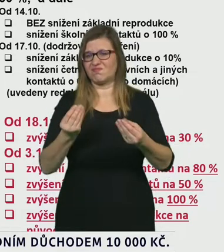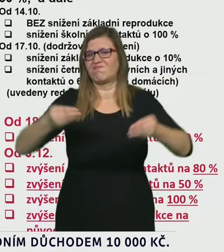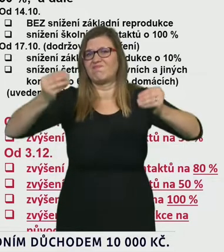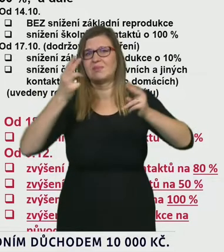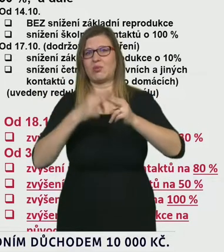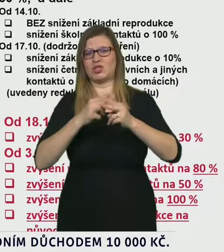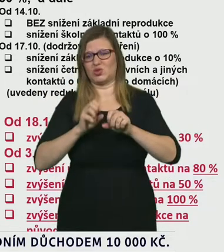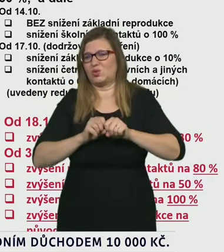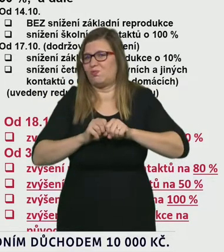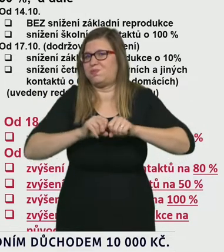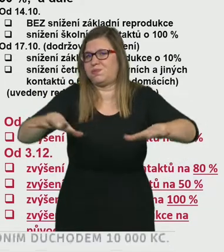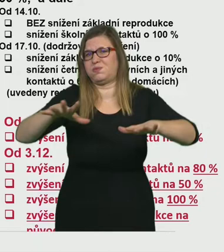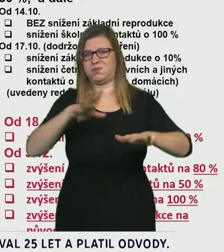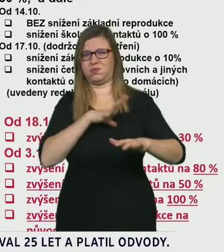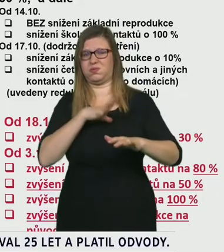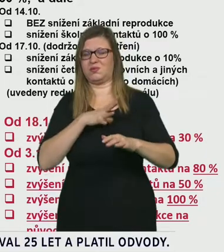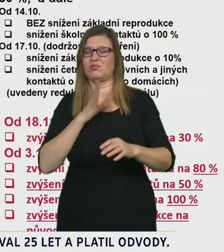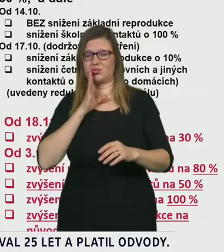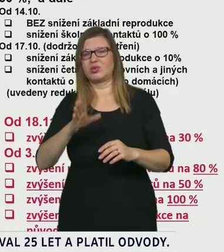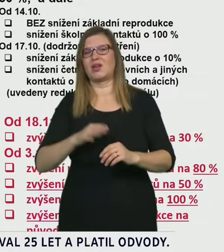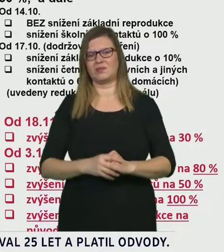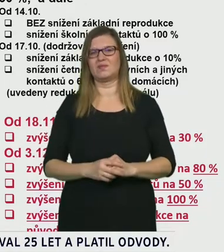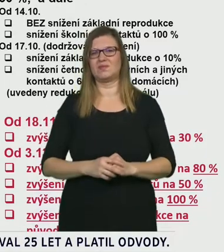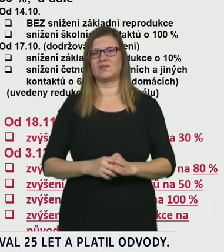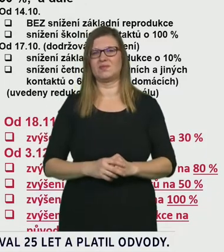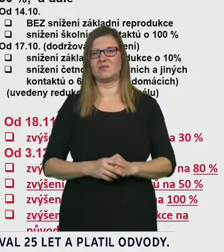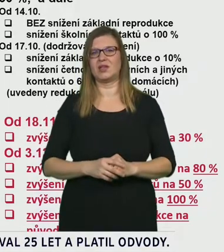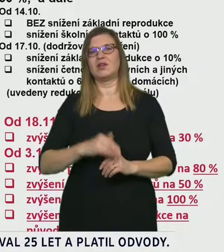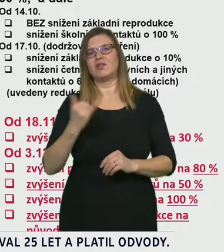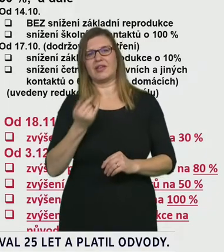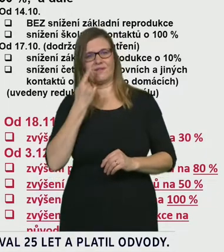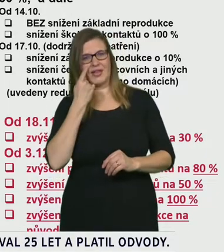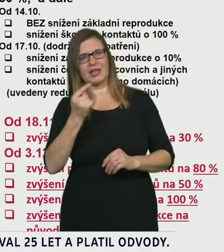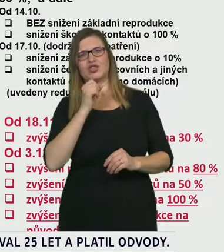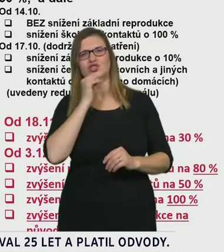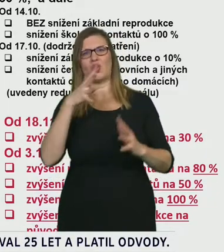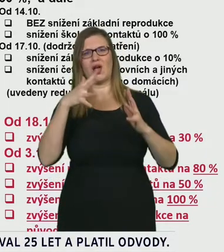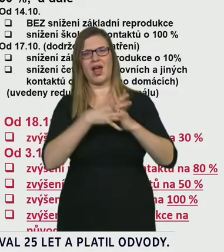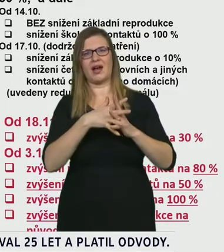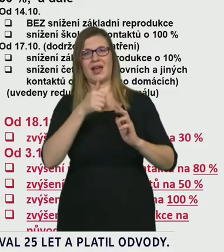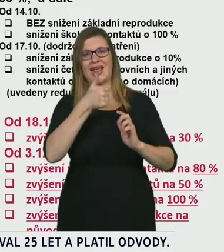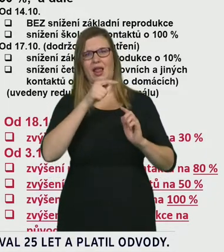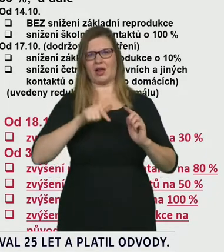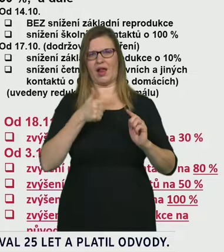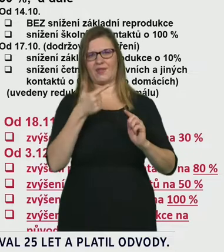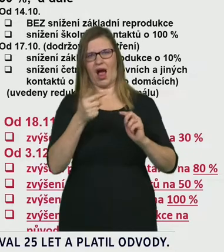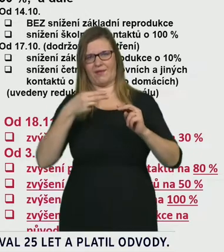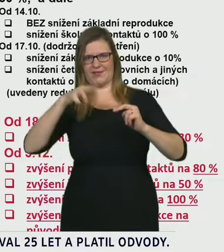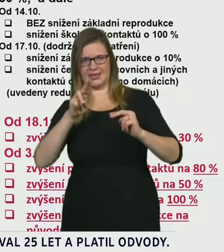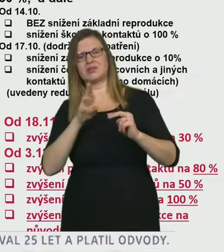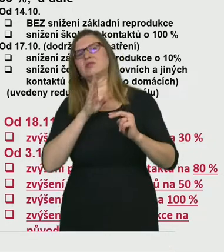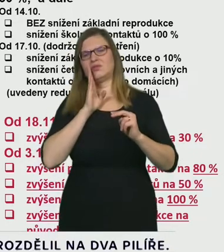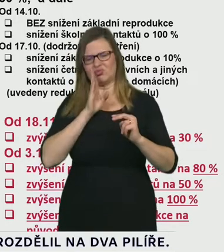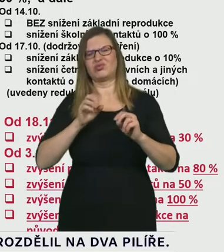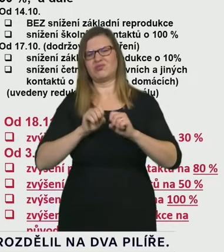šíření, která by vedla k vzednutí té popolační nálože až do hodnot, které